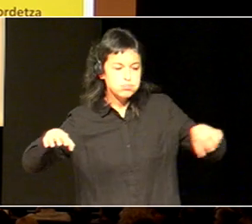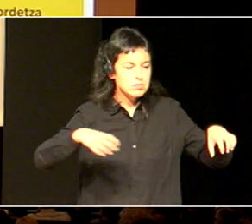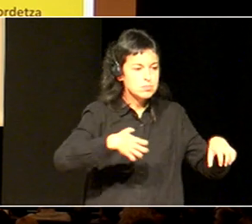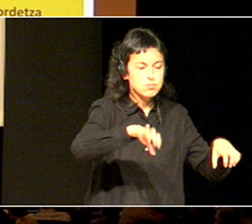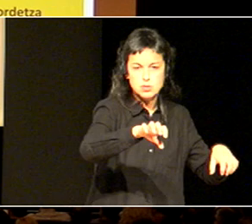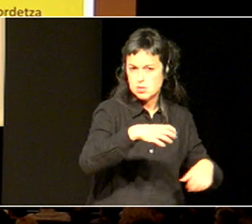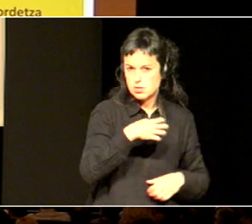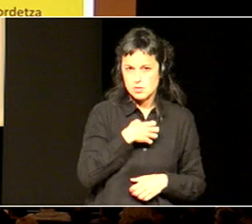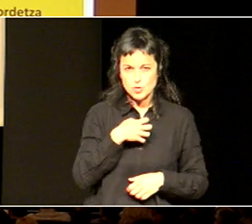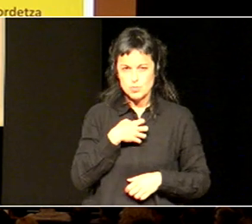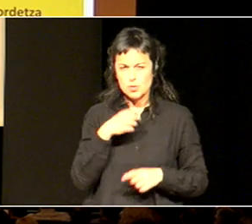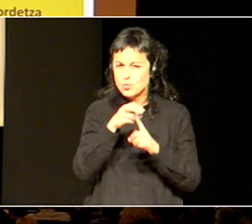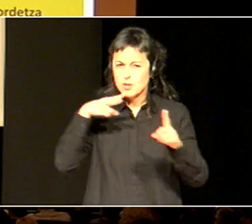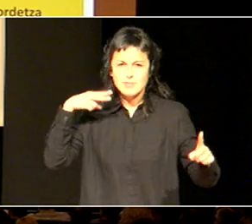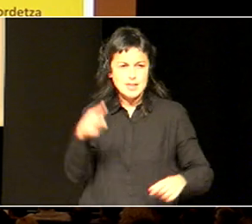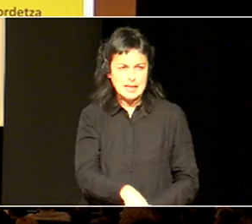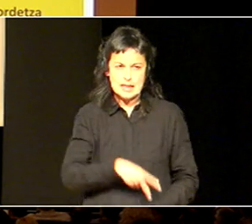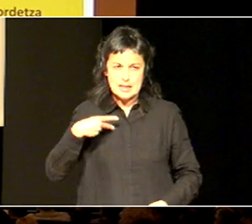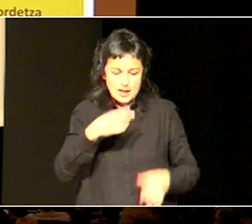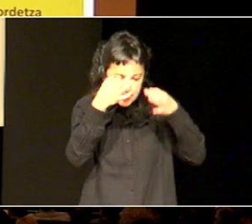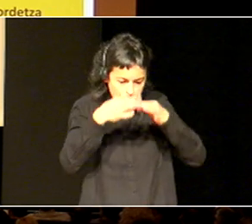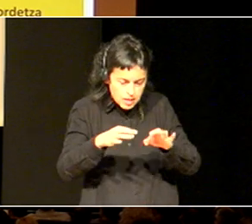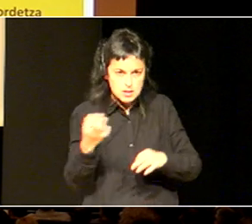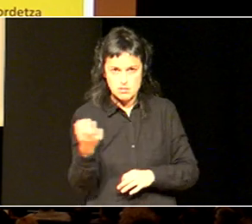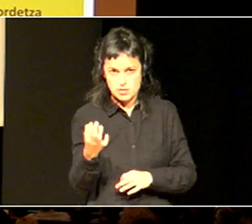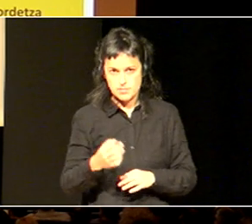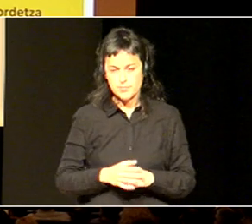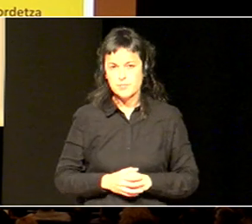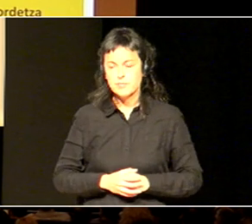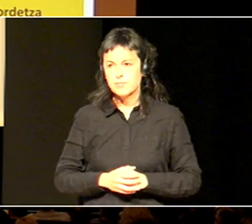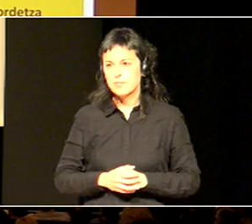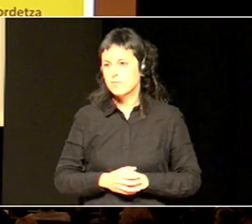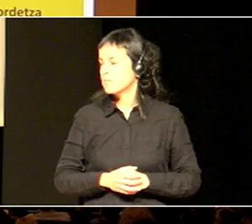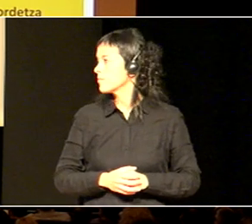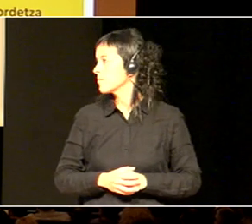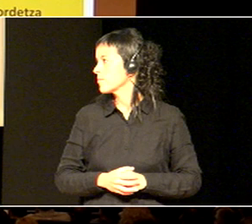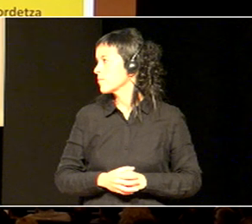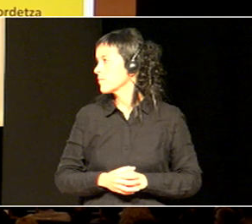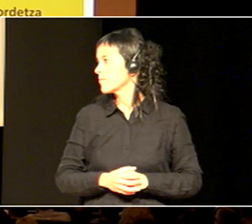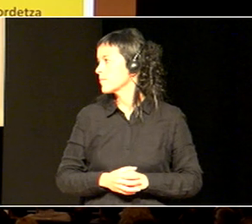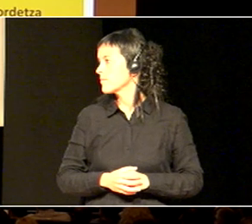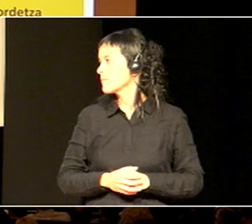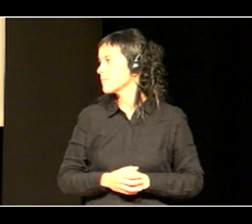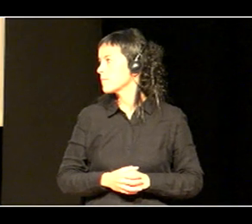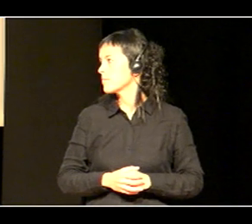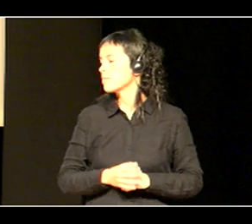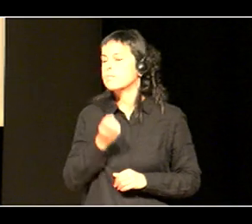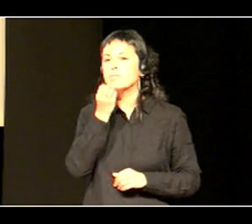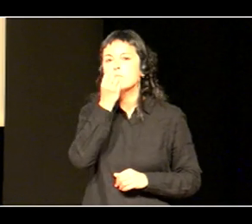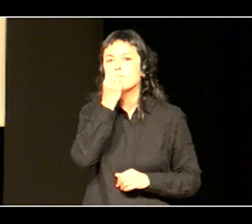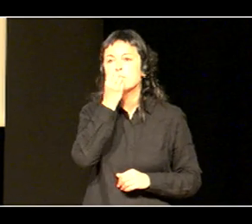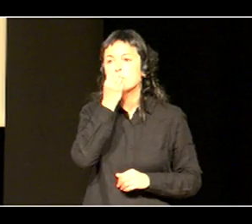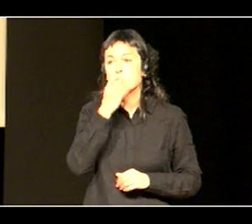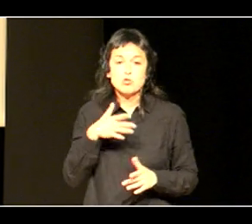era horokorrean atendidu beharko dugu. Bueno, hori izan da apur bat, bueno, ba